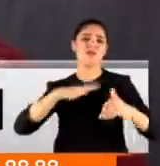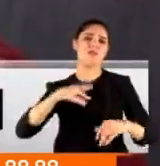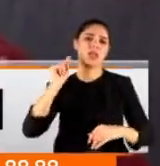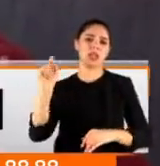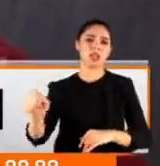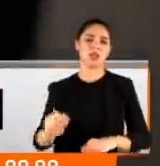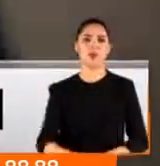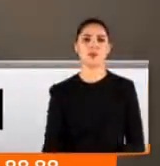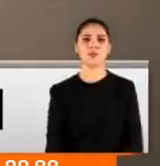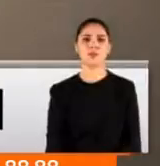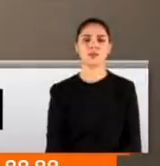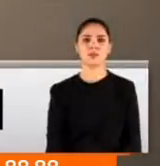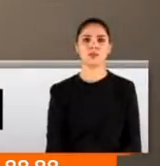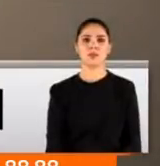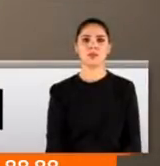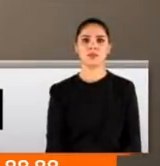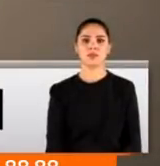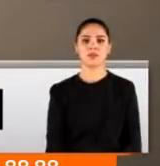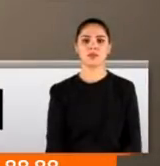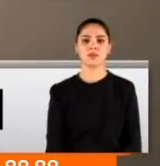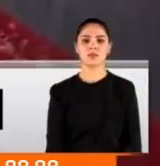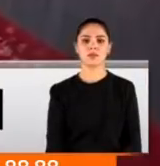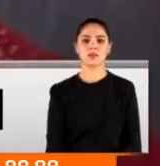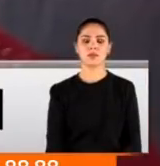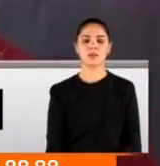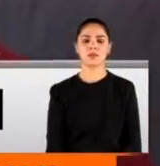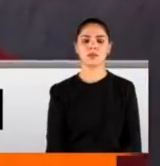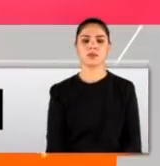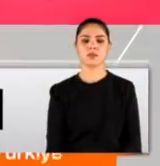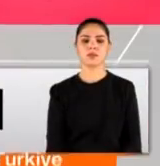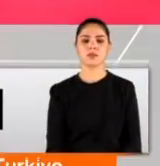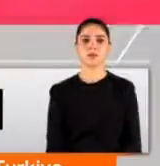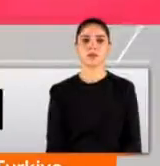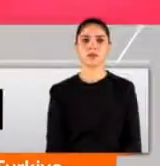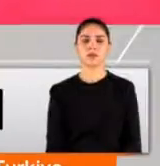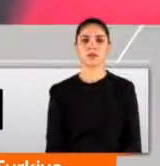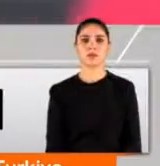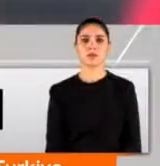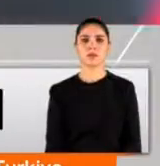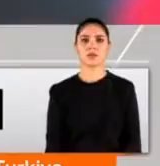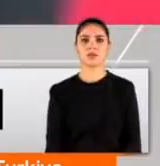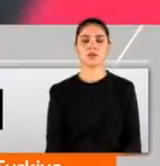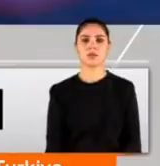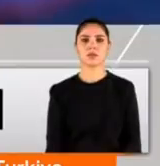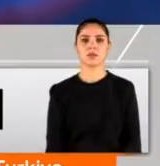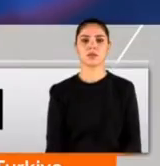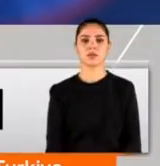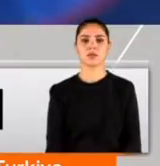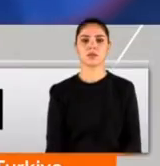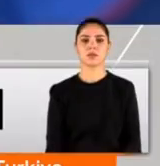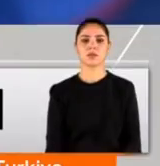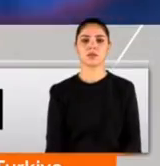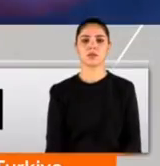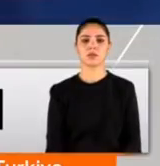Elinde maket bıçağı vardı. Direkt çıkardı, seni öldüreceğim diyerek. Direkt baktım boynuma sürecek, elini tuttum ben. Gücüm